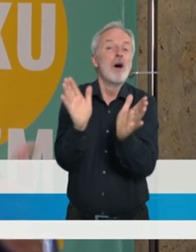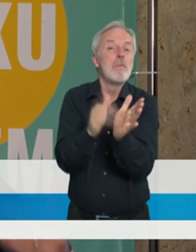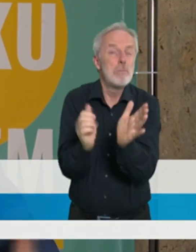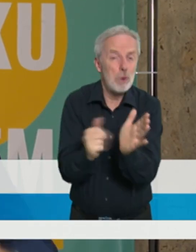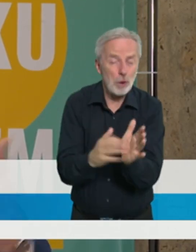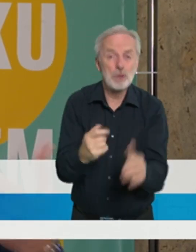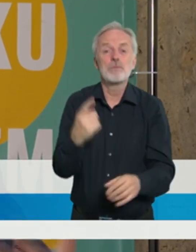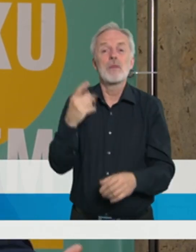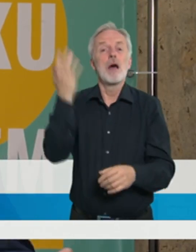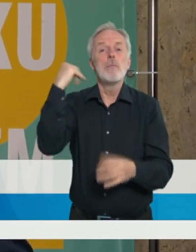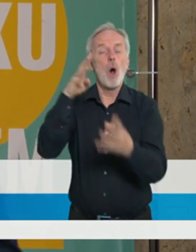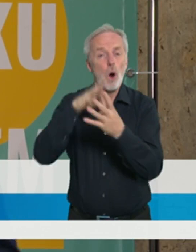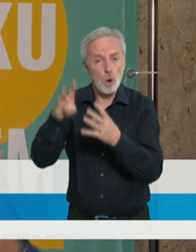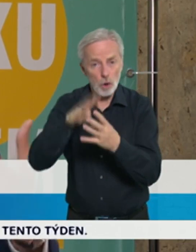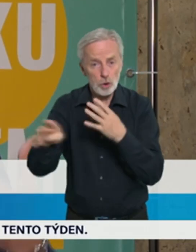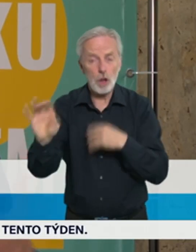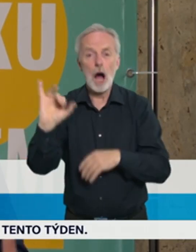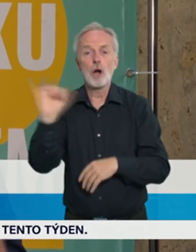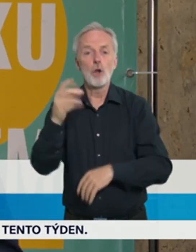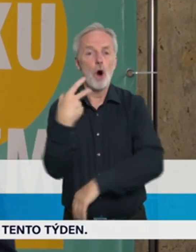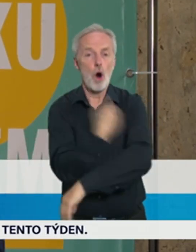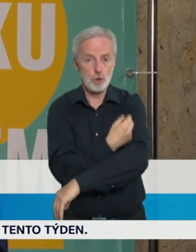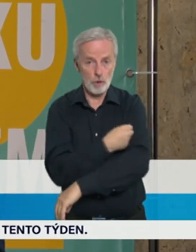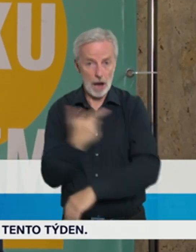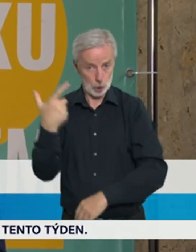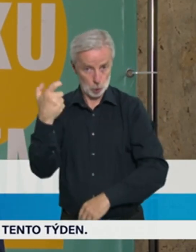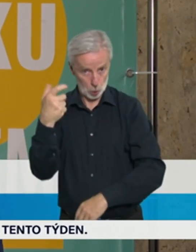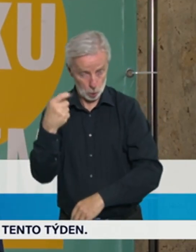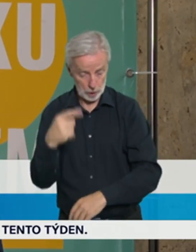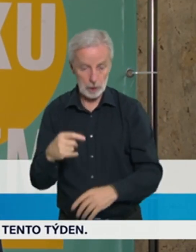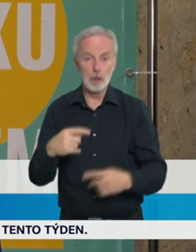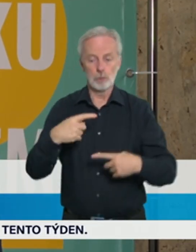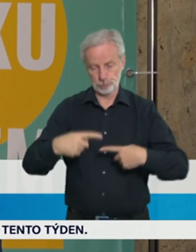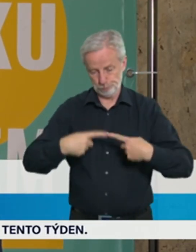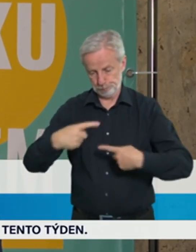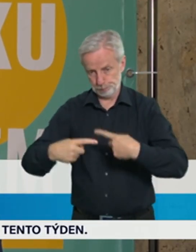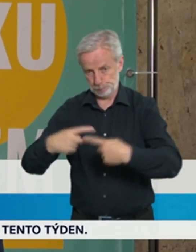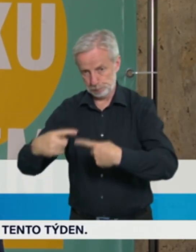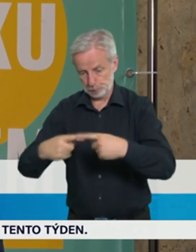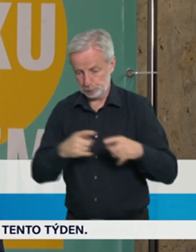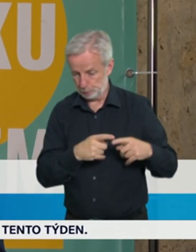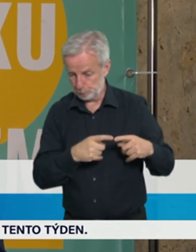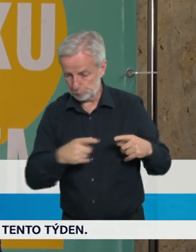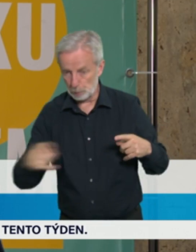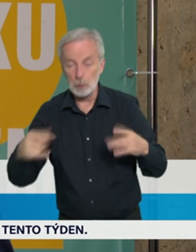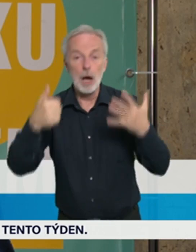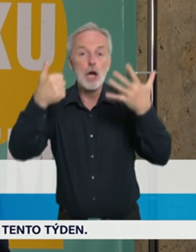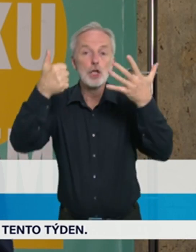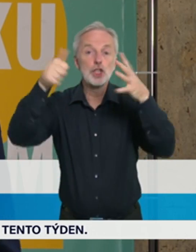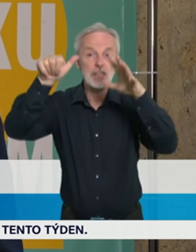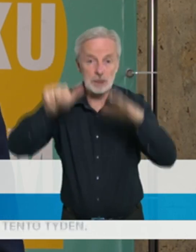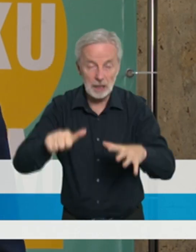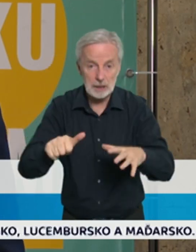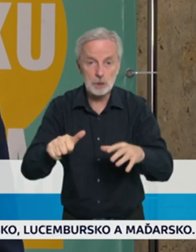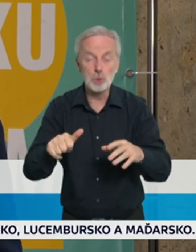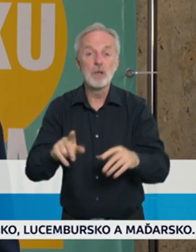určitém čase, jak zhruba 6 měsíců, dochází k snížení té postvakcinační imunity. Vychází to i ze